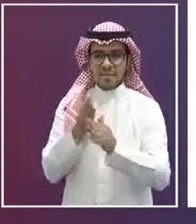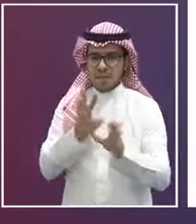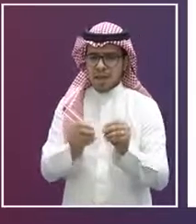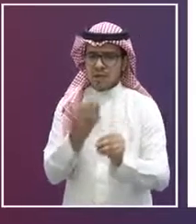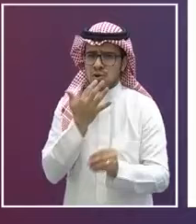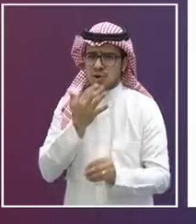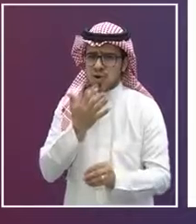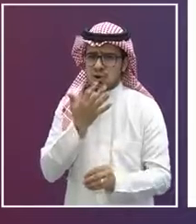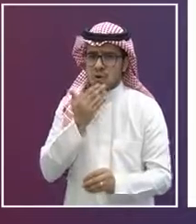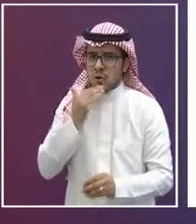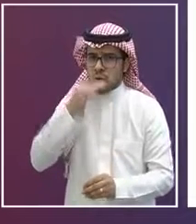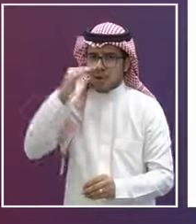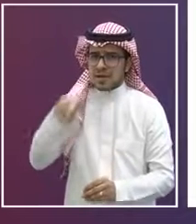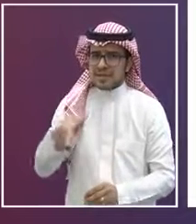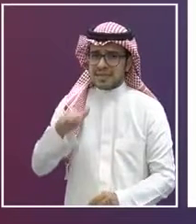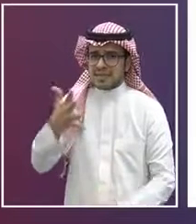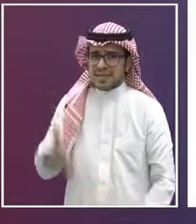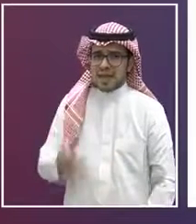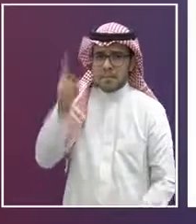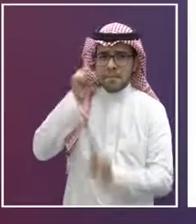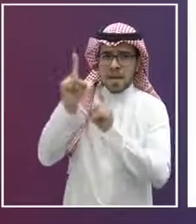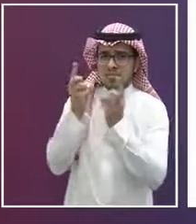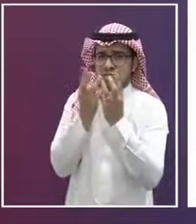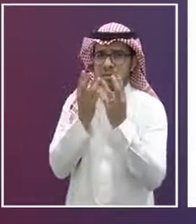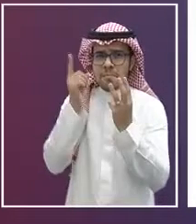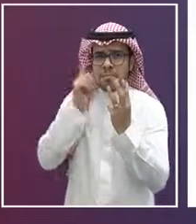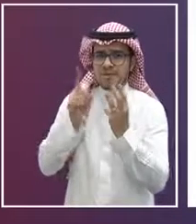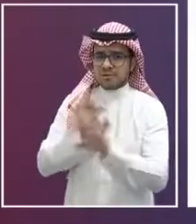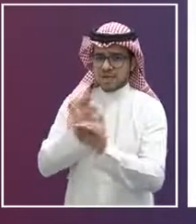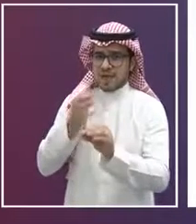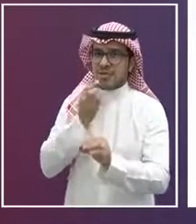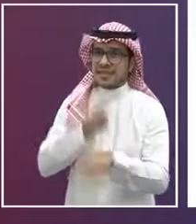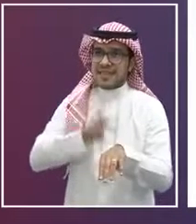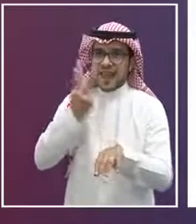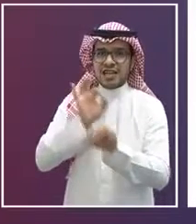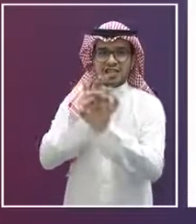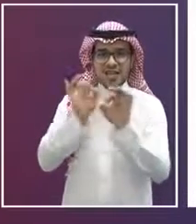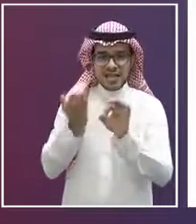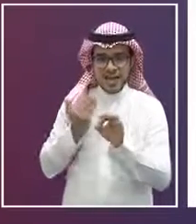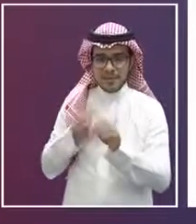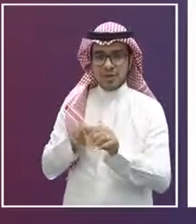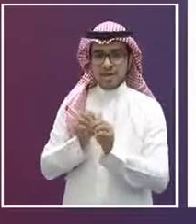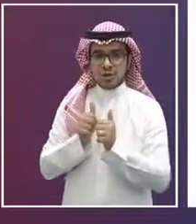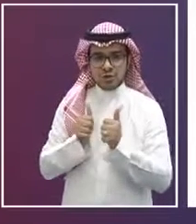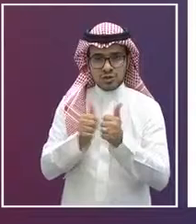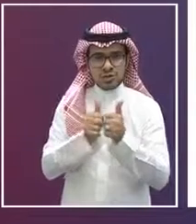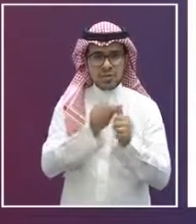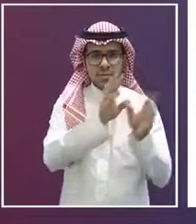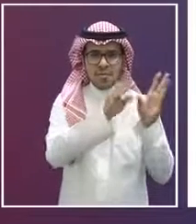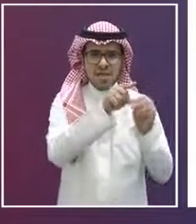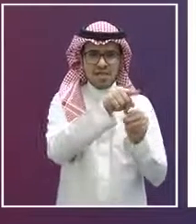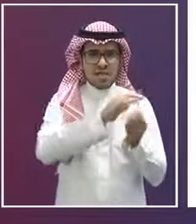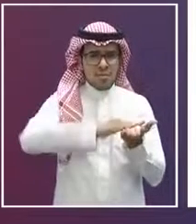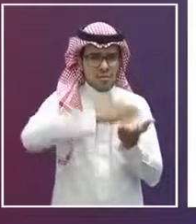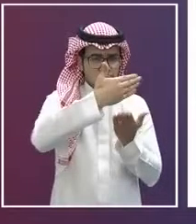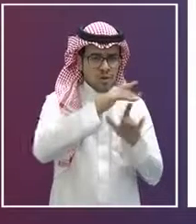المبكرة وأيضا سيساهم هذا في تخفيف العباء الاقتصادية على الأسر في تأمين الأجهزة لأبنائهم إذا كان